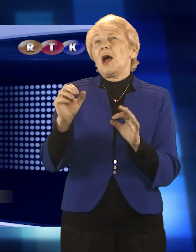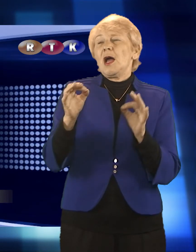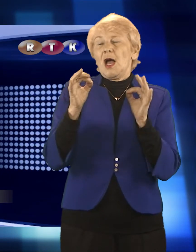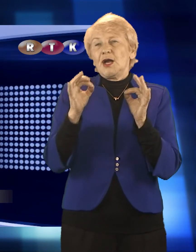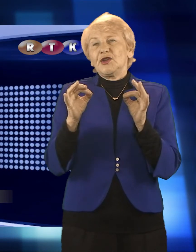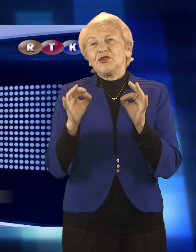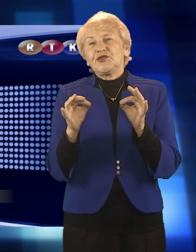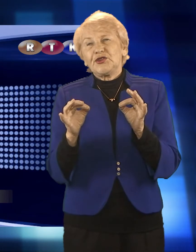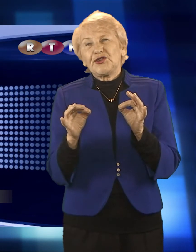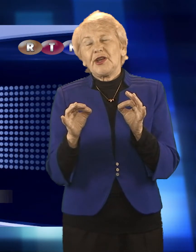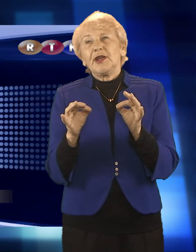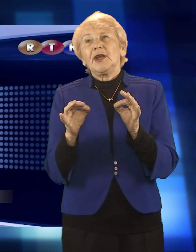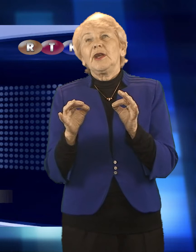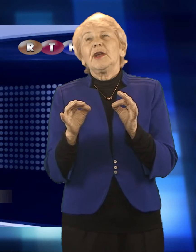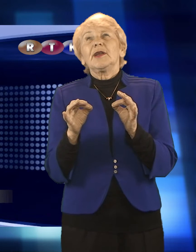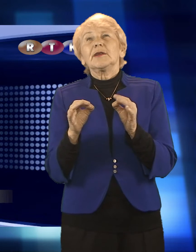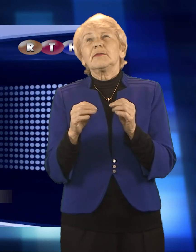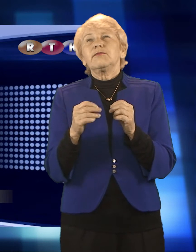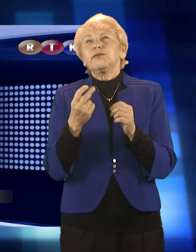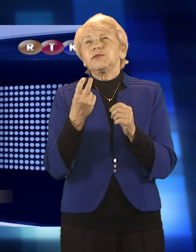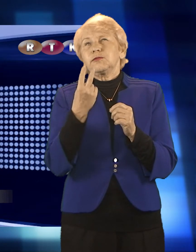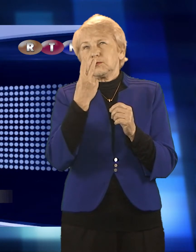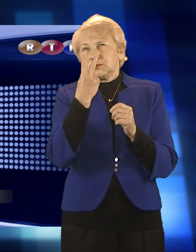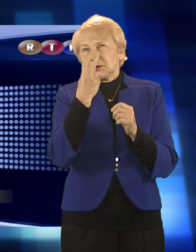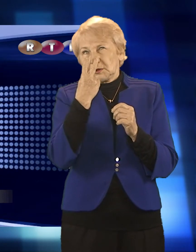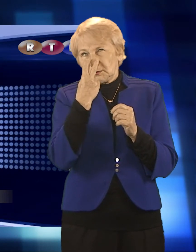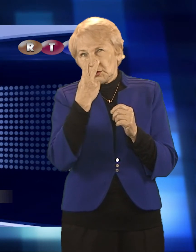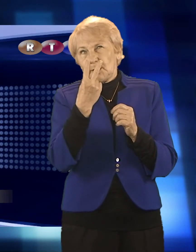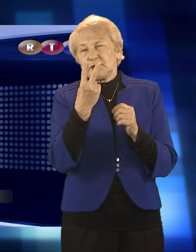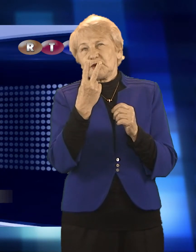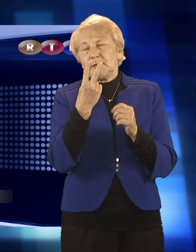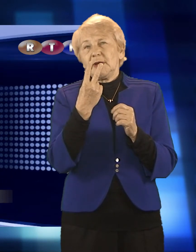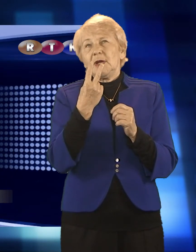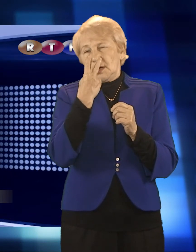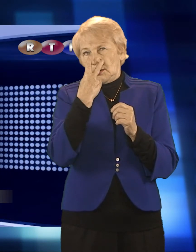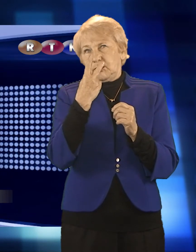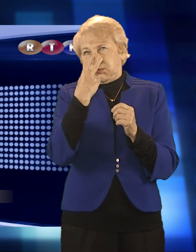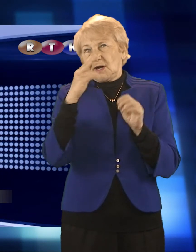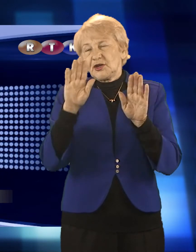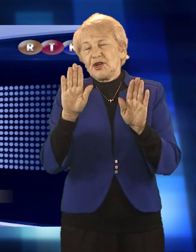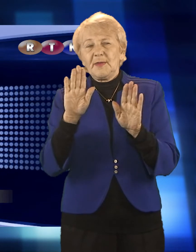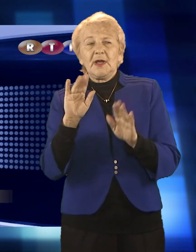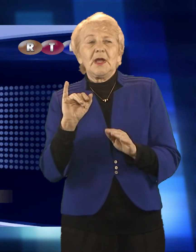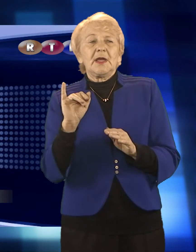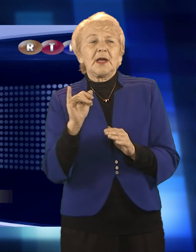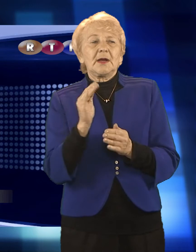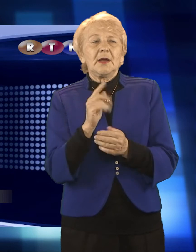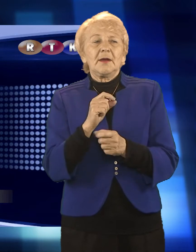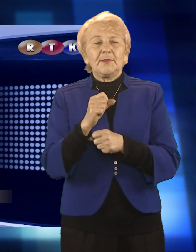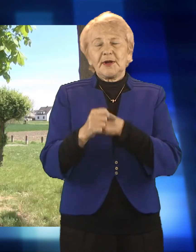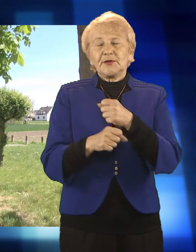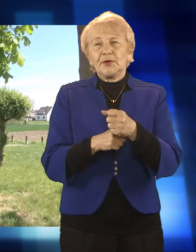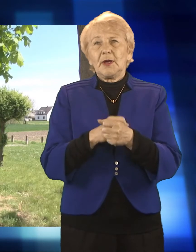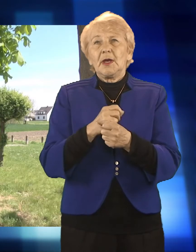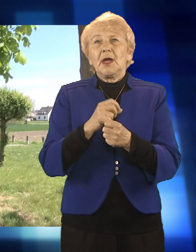trudności oczywiście nie opuszcza swoich podopiecznych i stara się, by nie odczuli żadnych zmian wywołanych wprowadzonymi ograniczeniami.